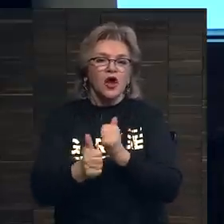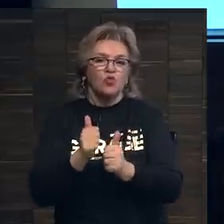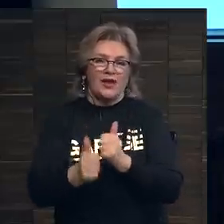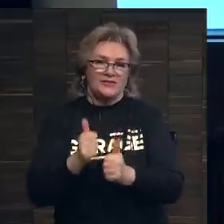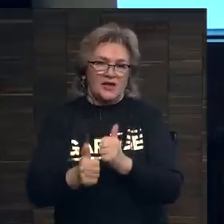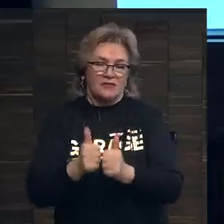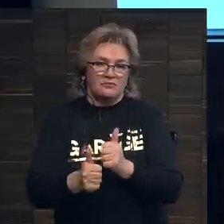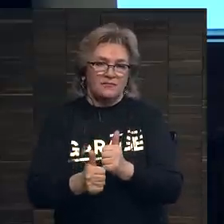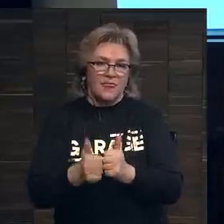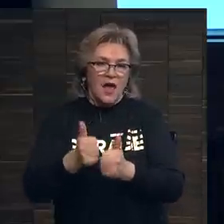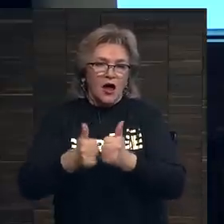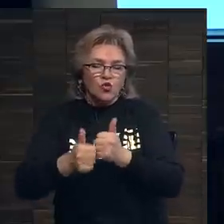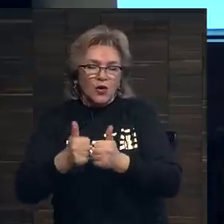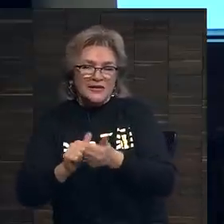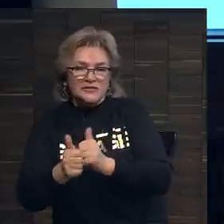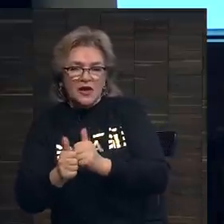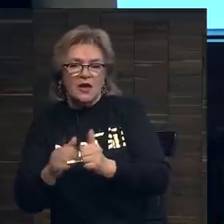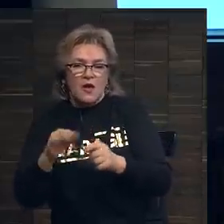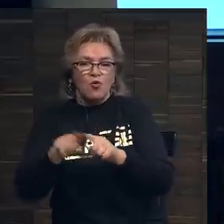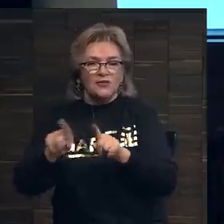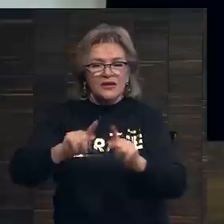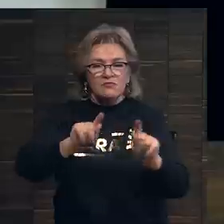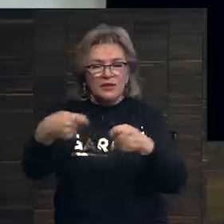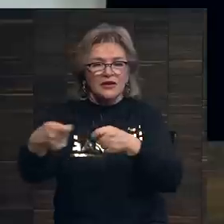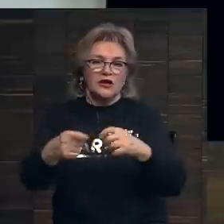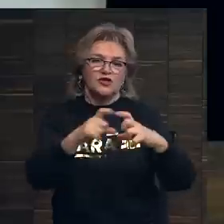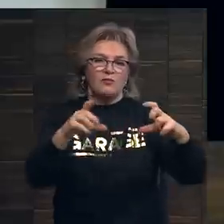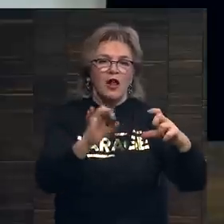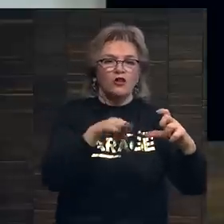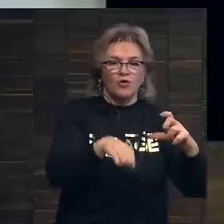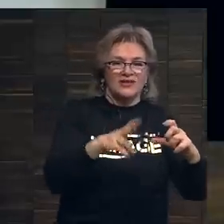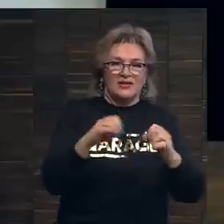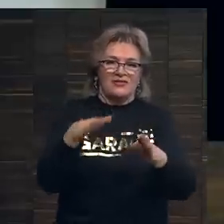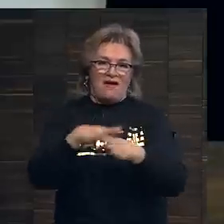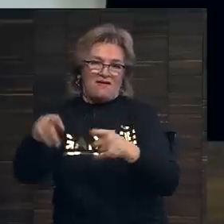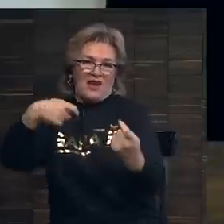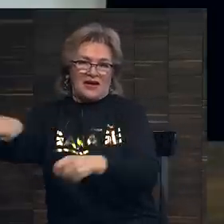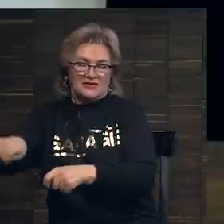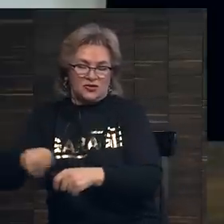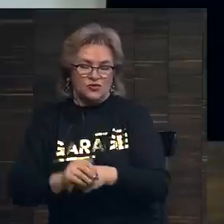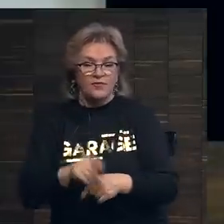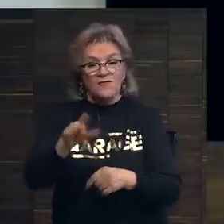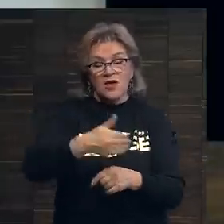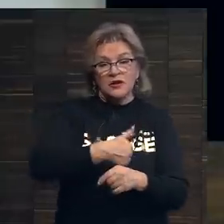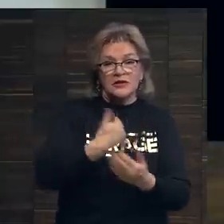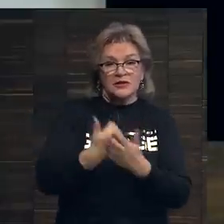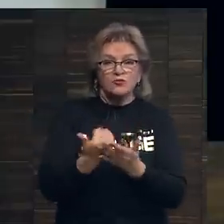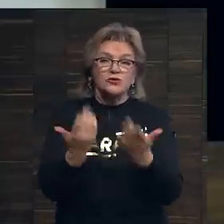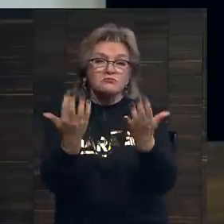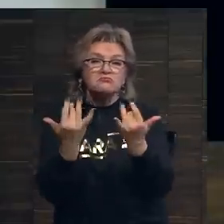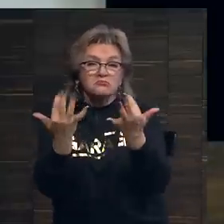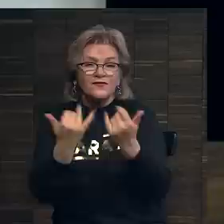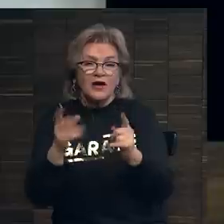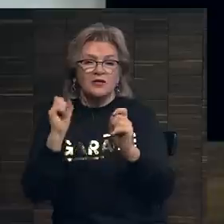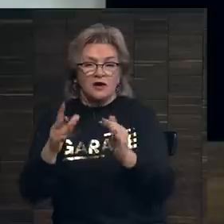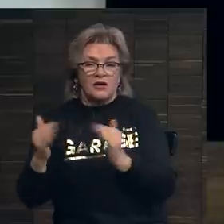по таким передачам лотов на реализацию. Вы хотите привлекать как